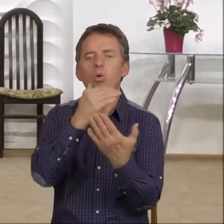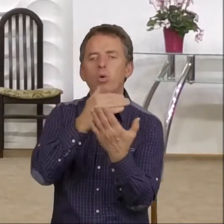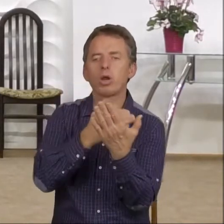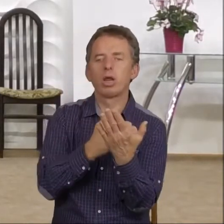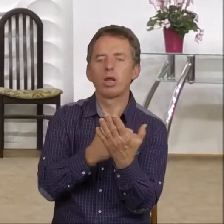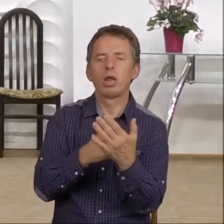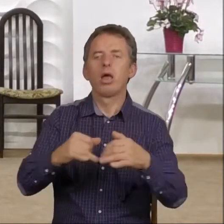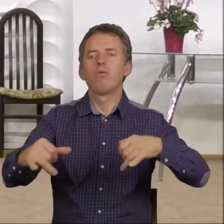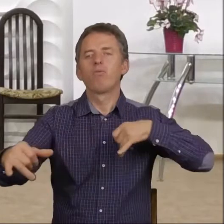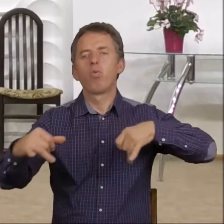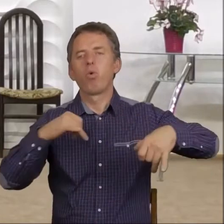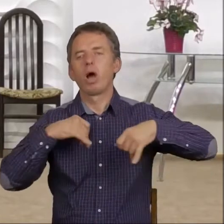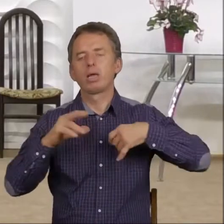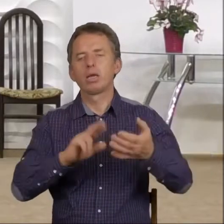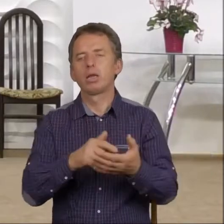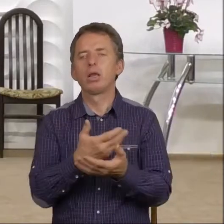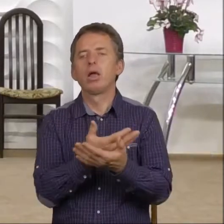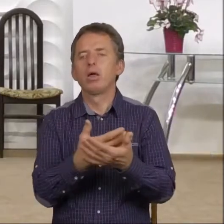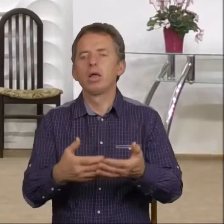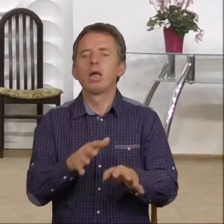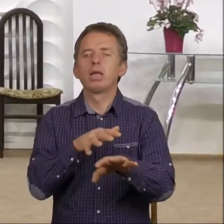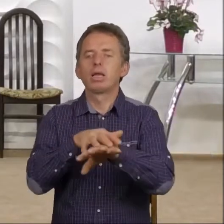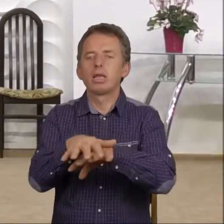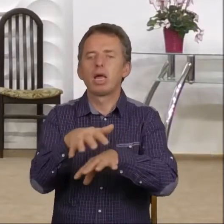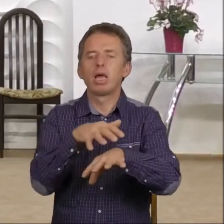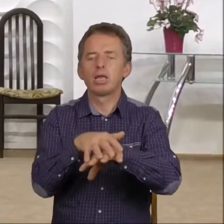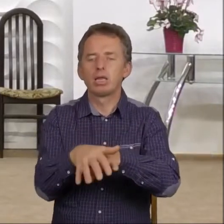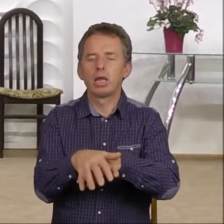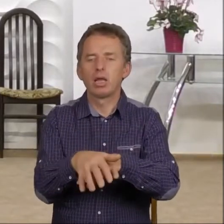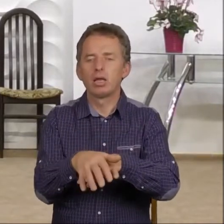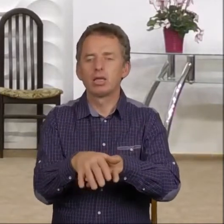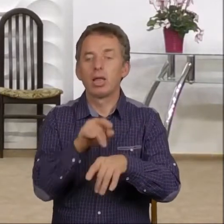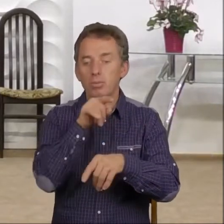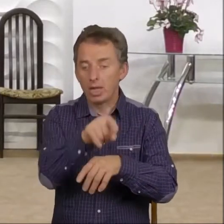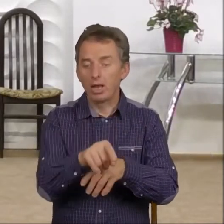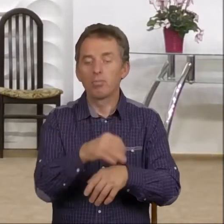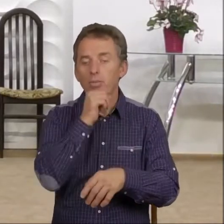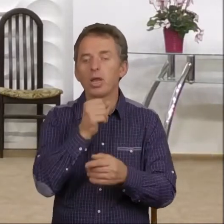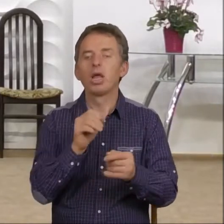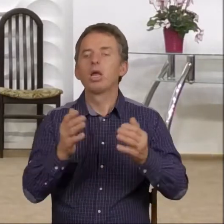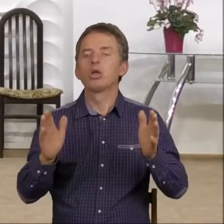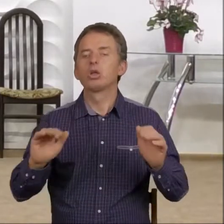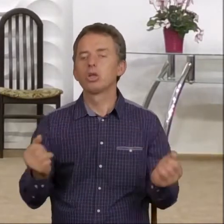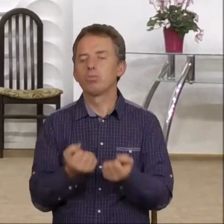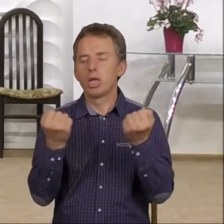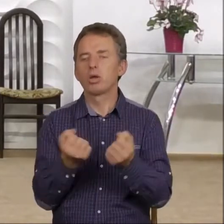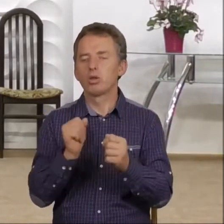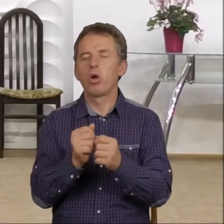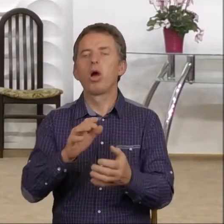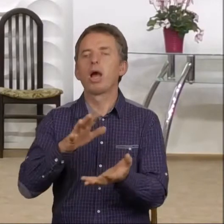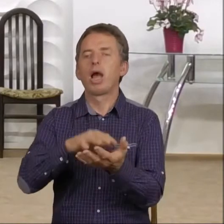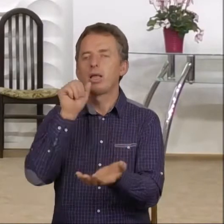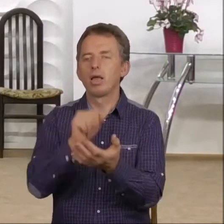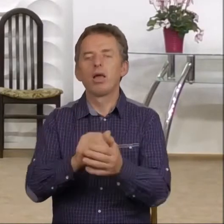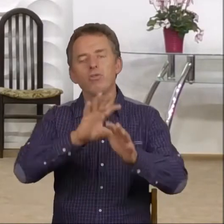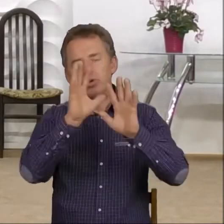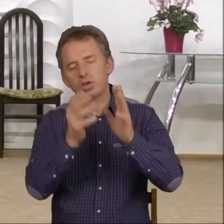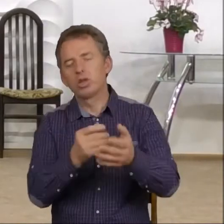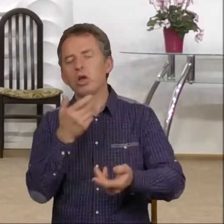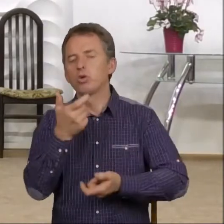sytuacji na ziemi. Że wszystko naprawdę zmierza do katastrofy. I wtedy te czynniki polityczne wszystkie